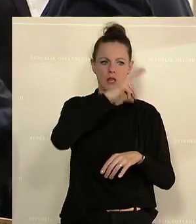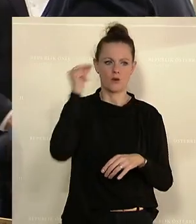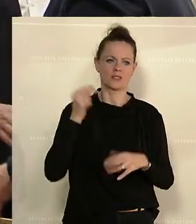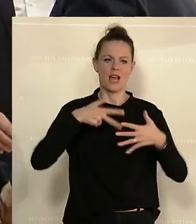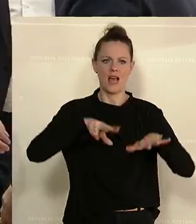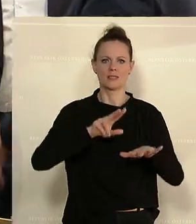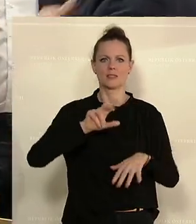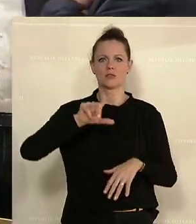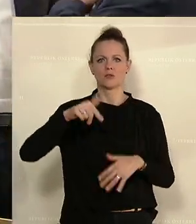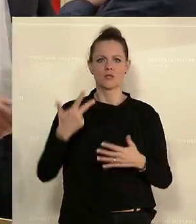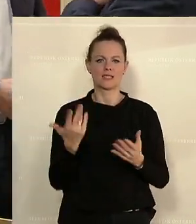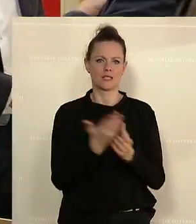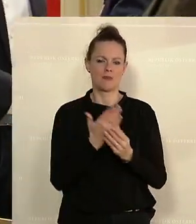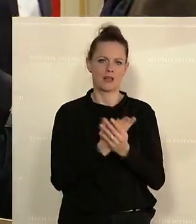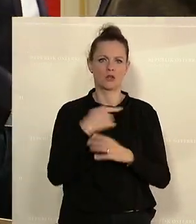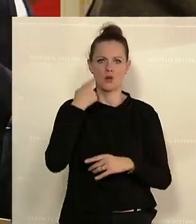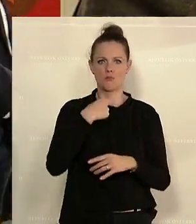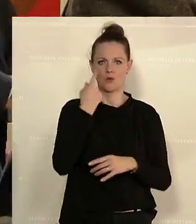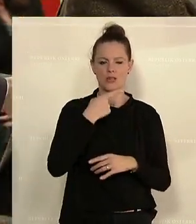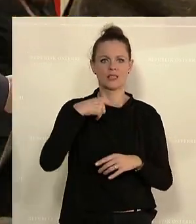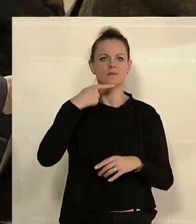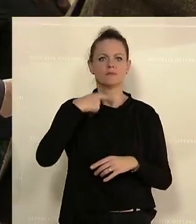Kindergruppe kommt diese Regelung zum Tragen.